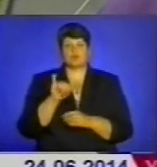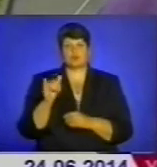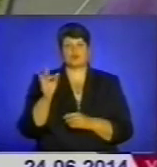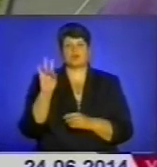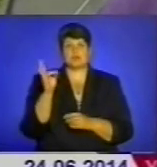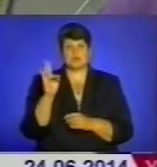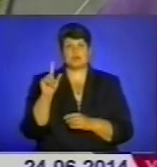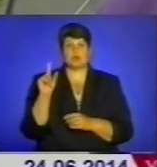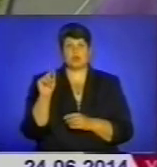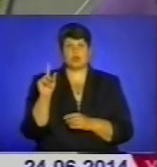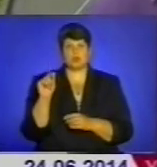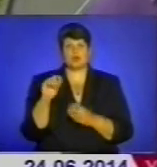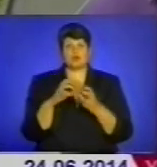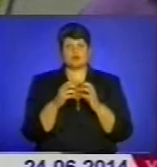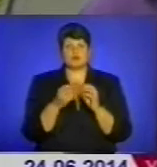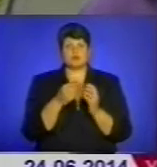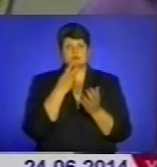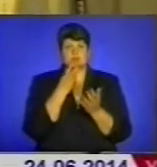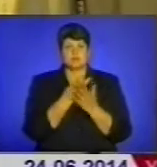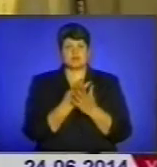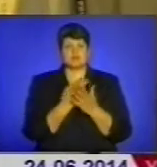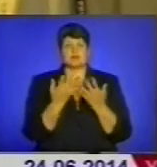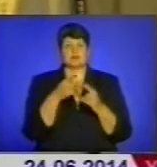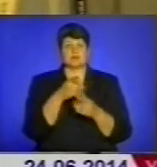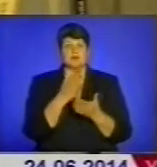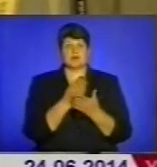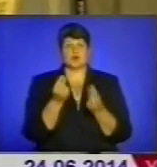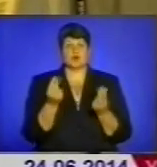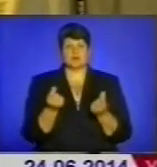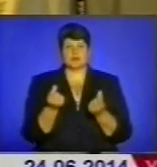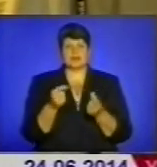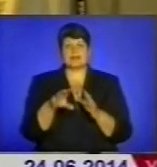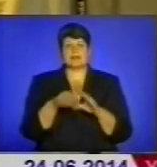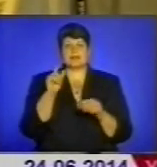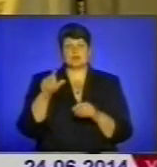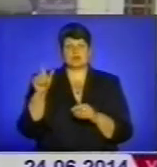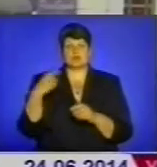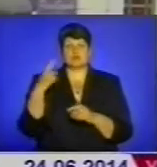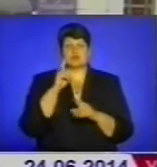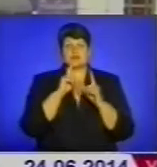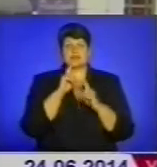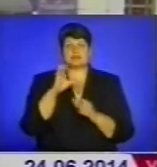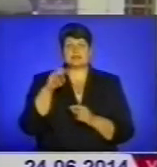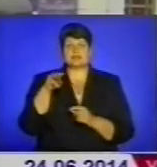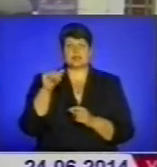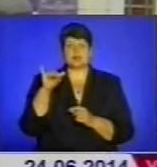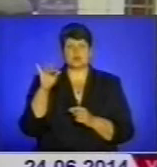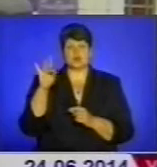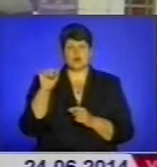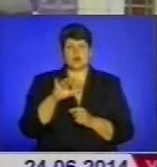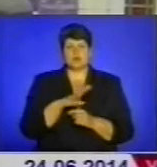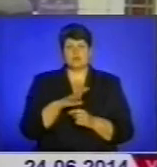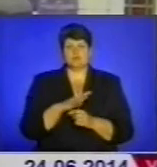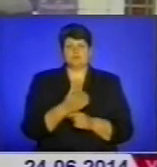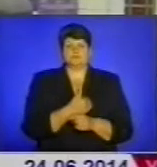понеділок, як бачите, результат, скільки там є грошей. Депутат обласної ради Володимир Стаюра був серед ініціаторів створення обласного